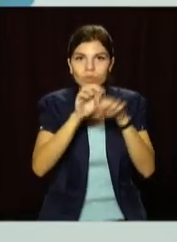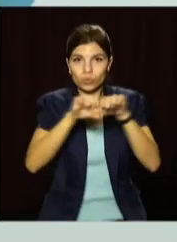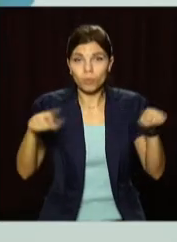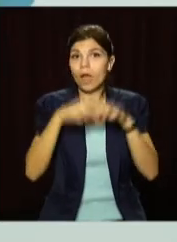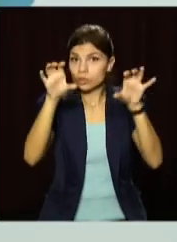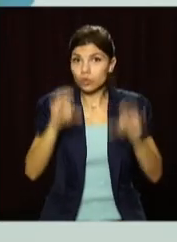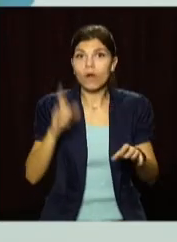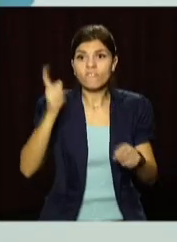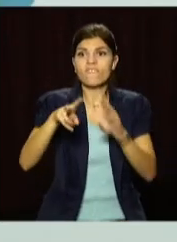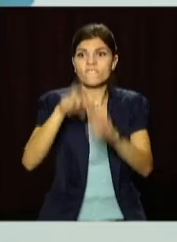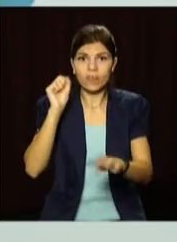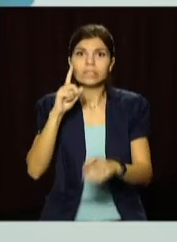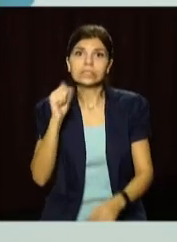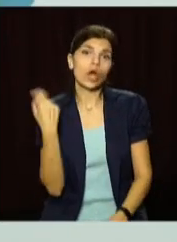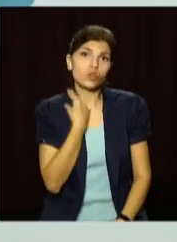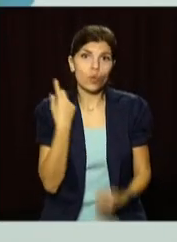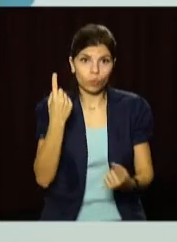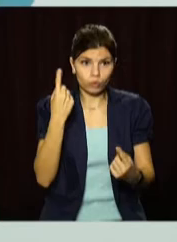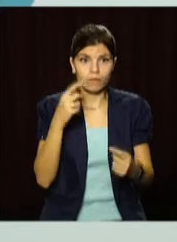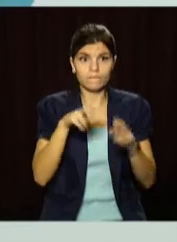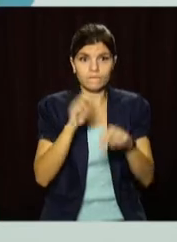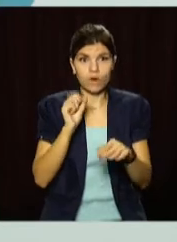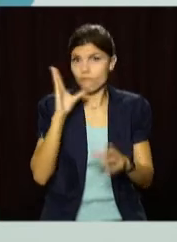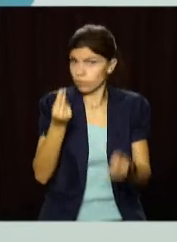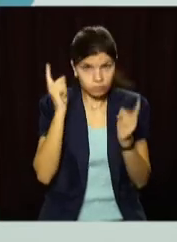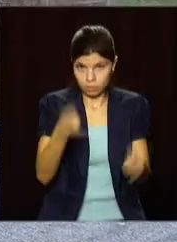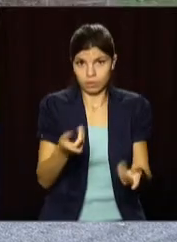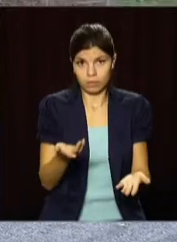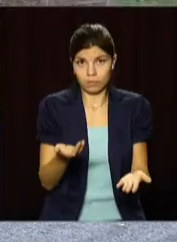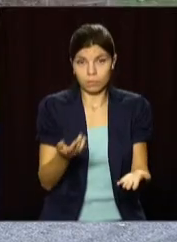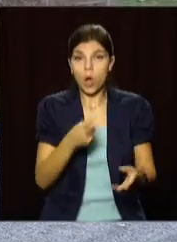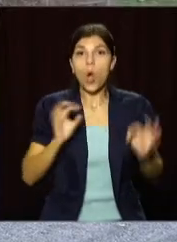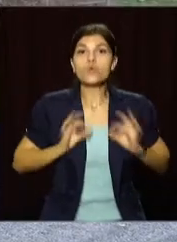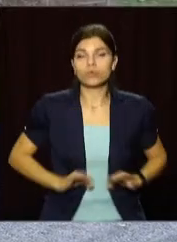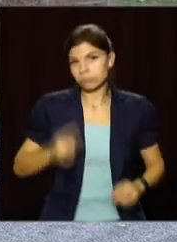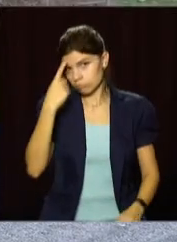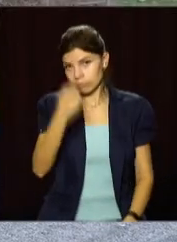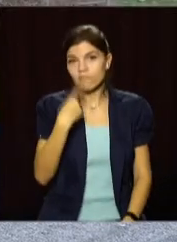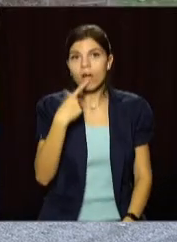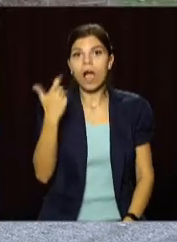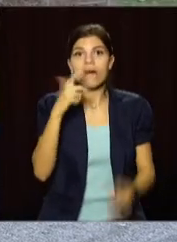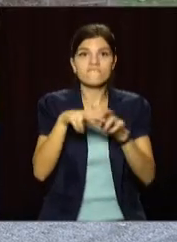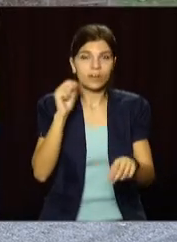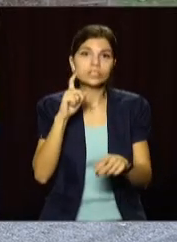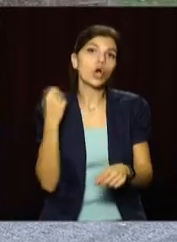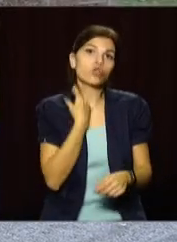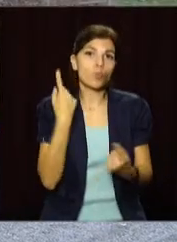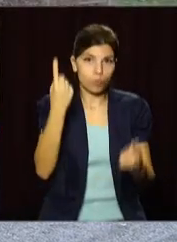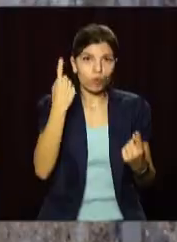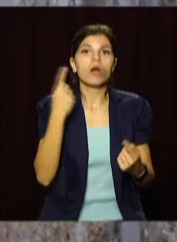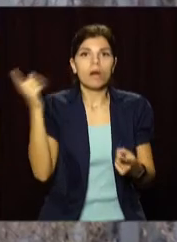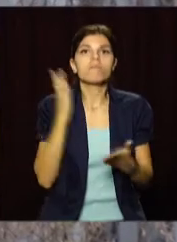Законодательно відключати газ за наличие задовженості, стояку чи дому запрещено. Проте юристи наголошують, відключити від газу за борги